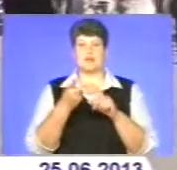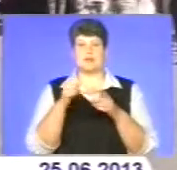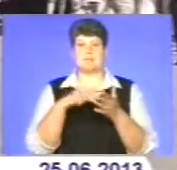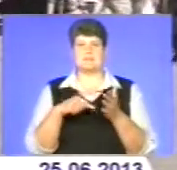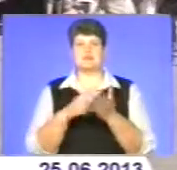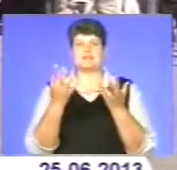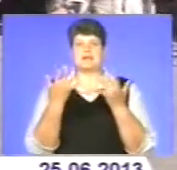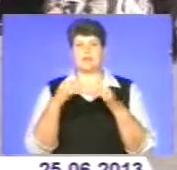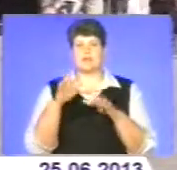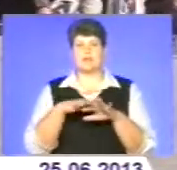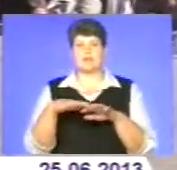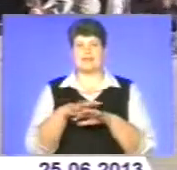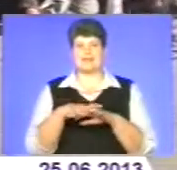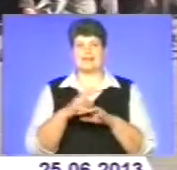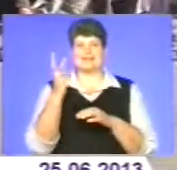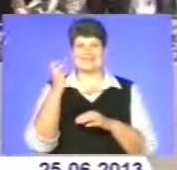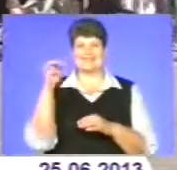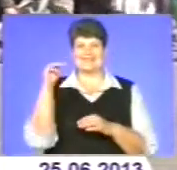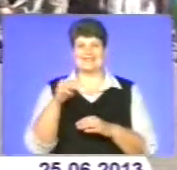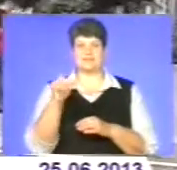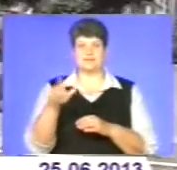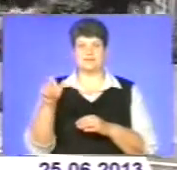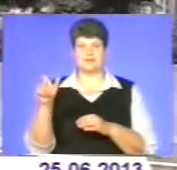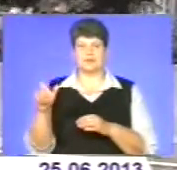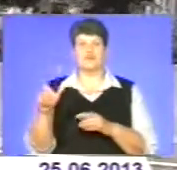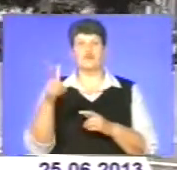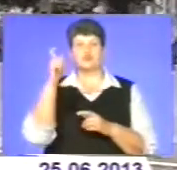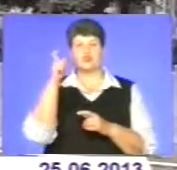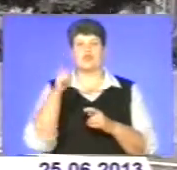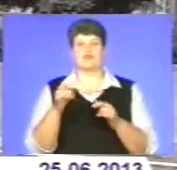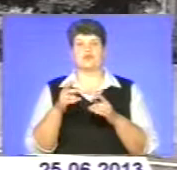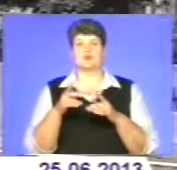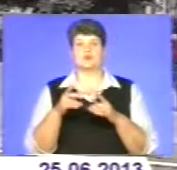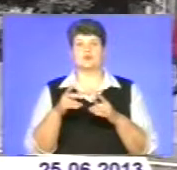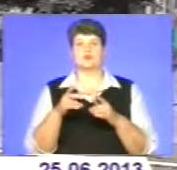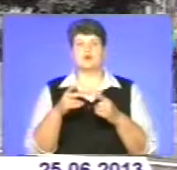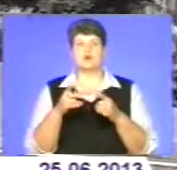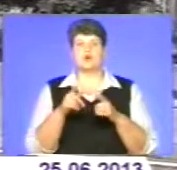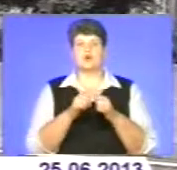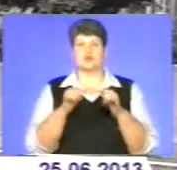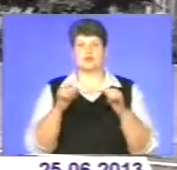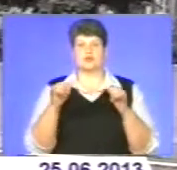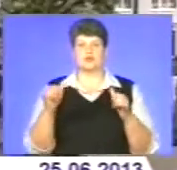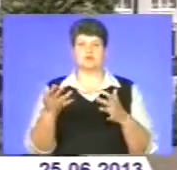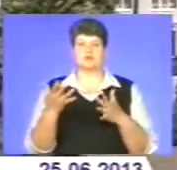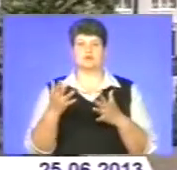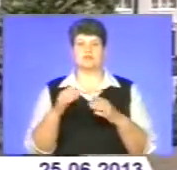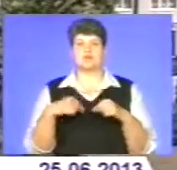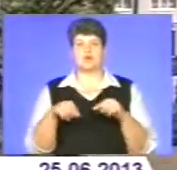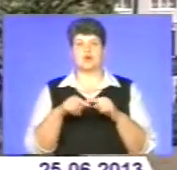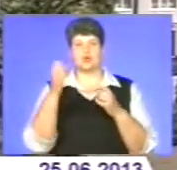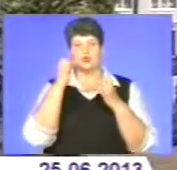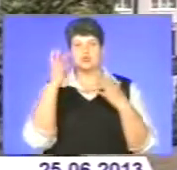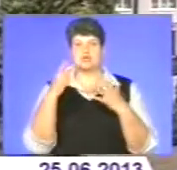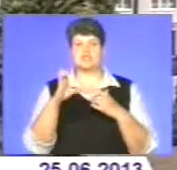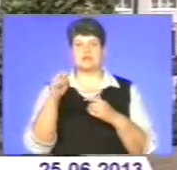в місті проживає 30 тисяч осіб. У Чорткові розвинута мережа соціально-культурних, медичних та освітніх закладів. Також